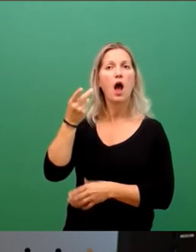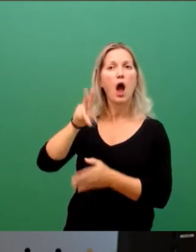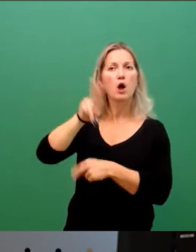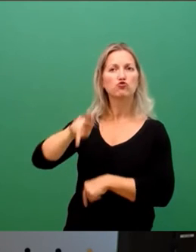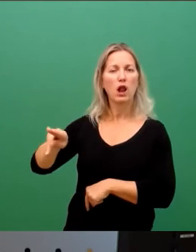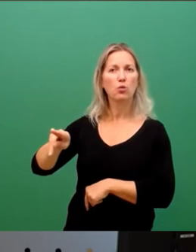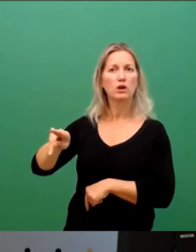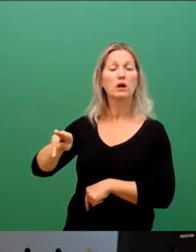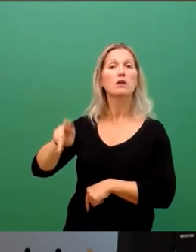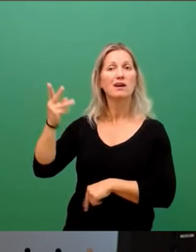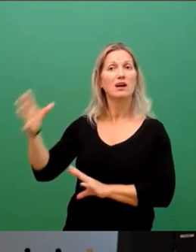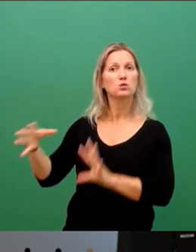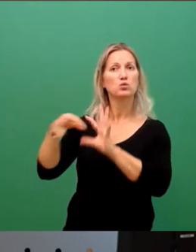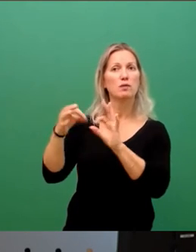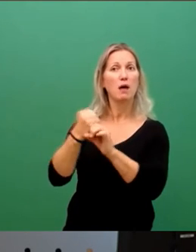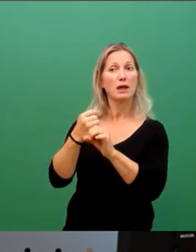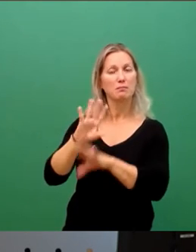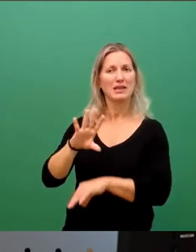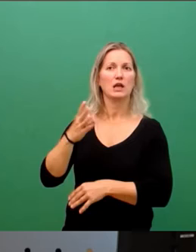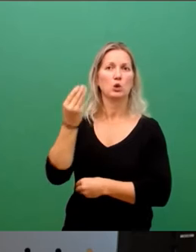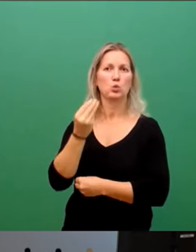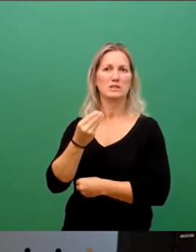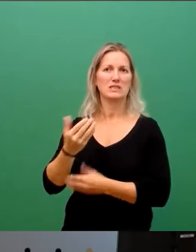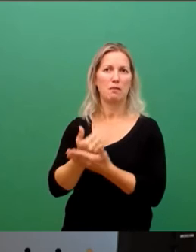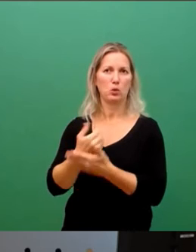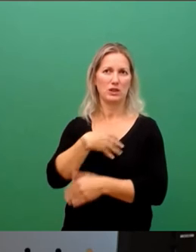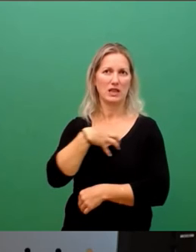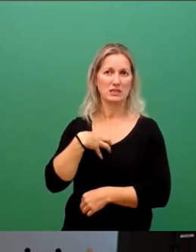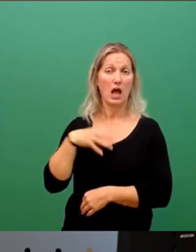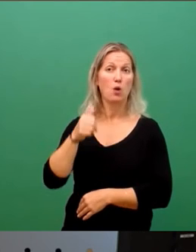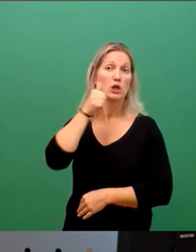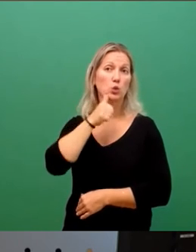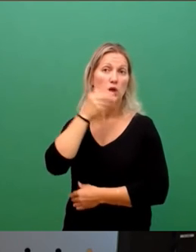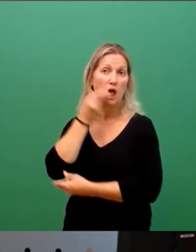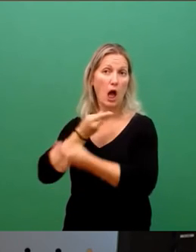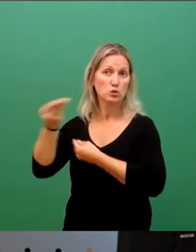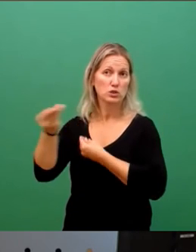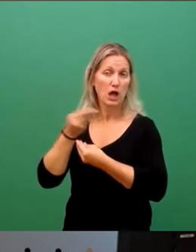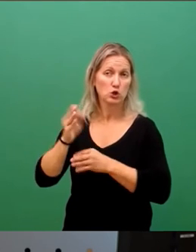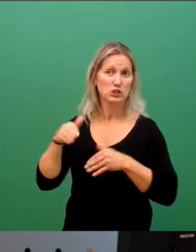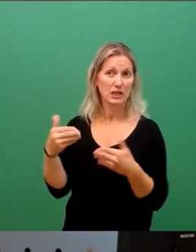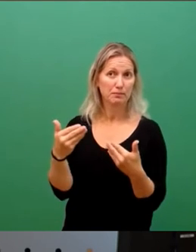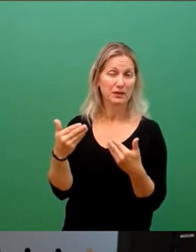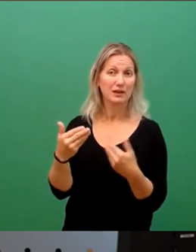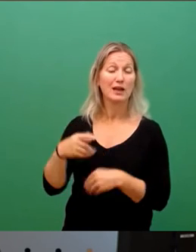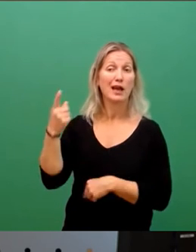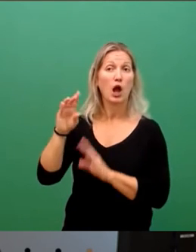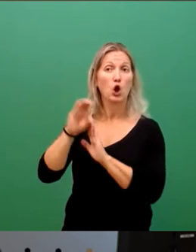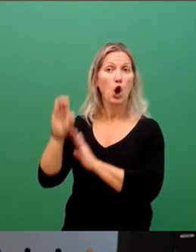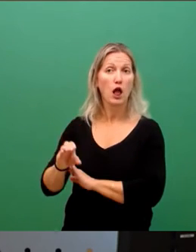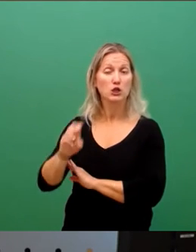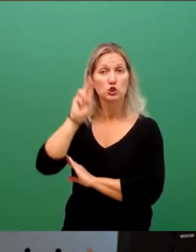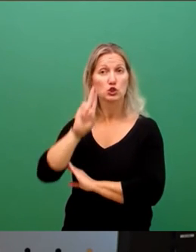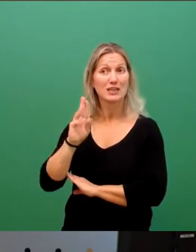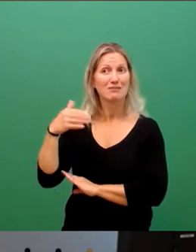Kooperation mit der Staatlichen Kunstsammlung Dresden. Jugendaustausch, wo wir auch das College besucht haben, wo es schon